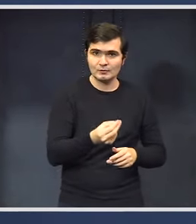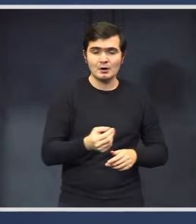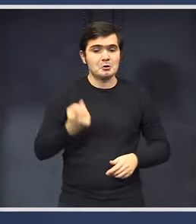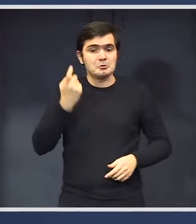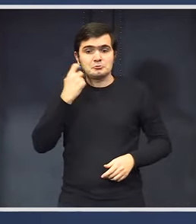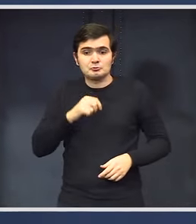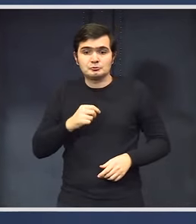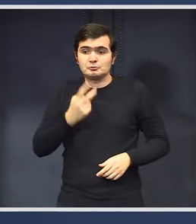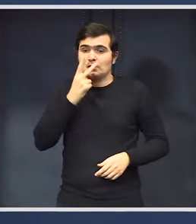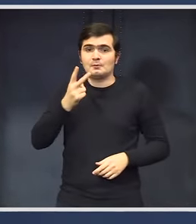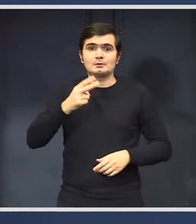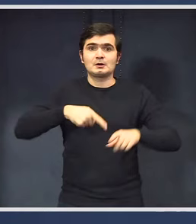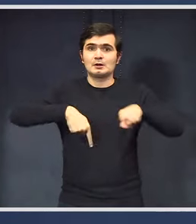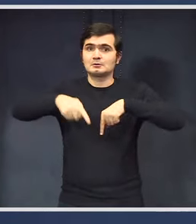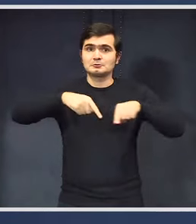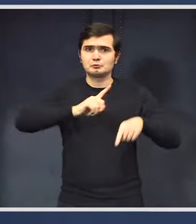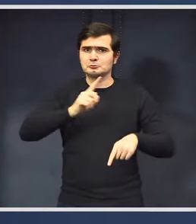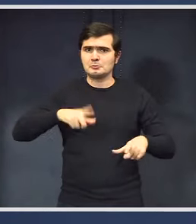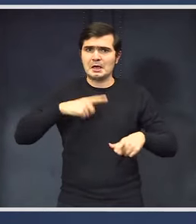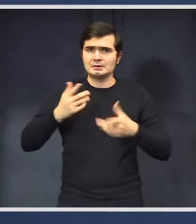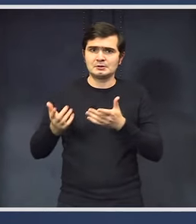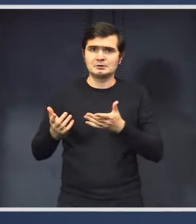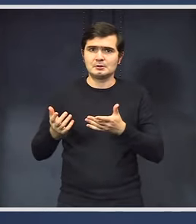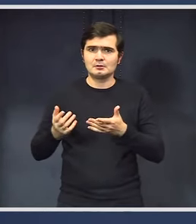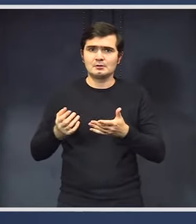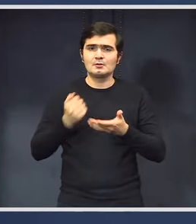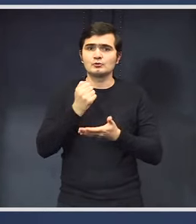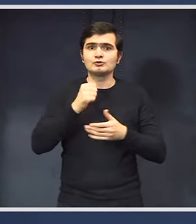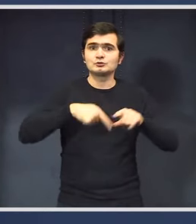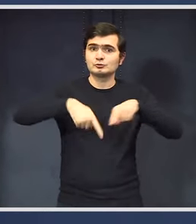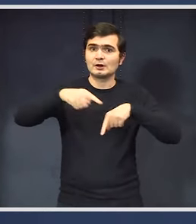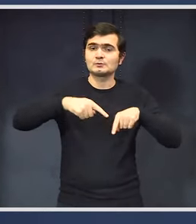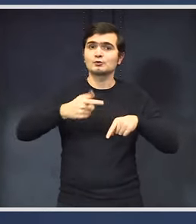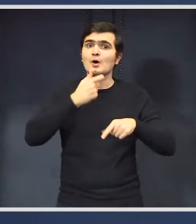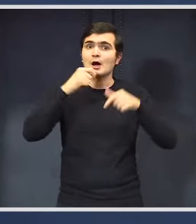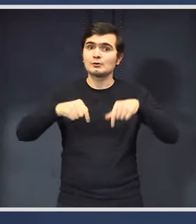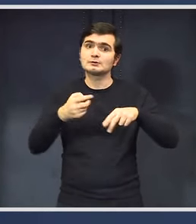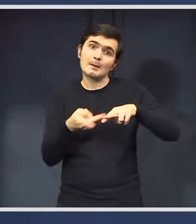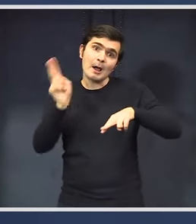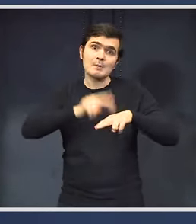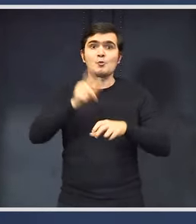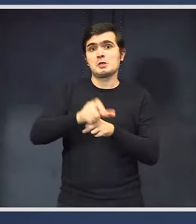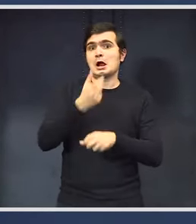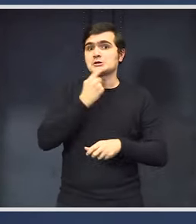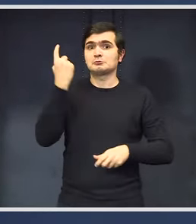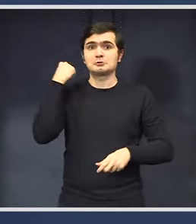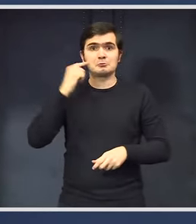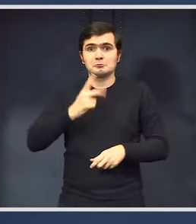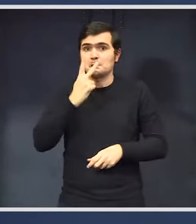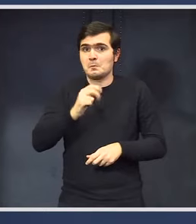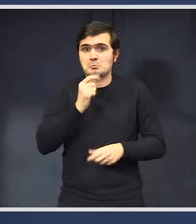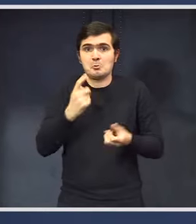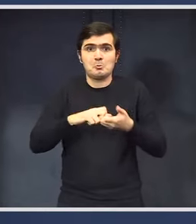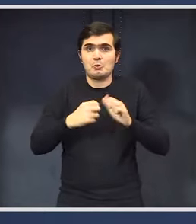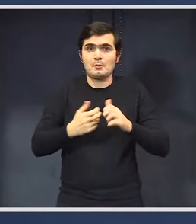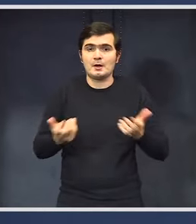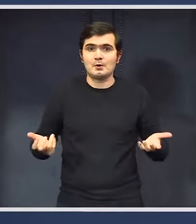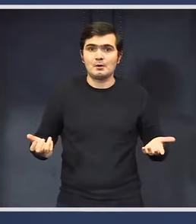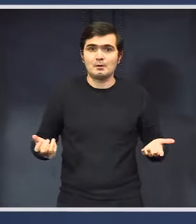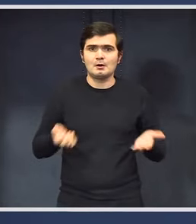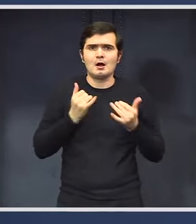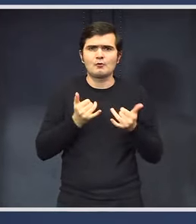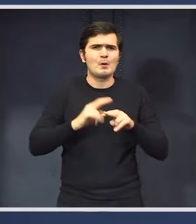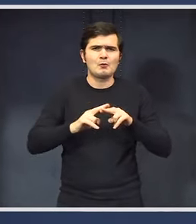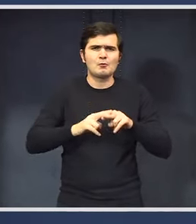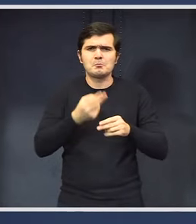m-am și uitat la transportul, nu există. La transportul bugetul este mai mare ca anul trecut. Deci nu văd aici o problemă. Acum